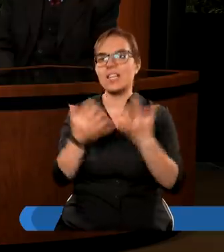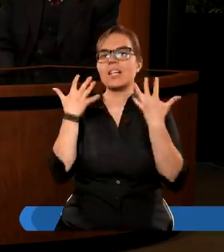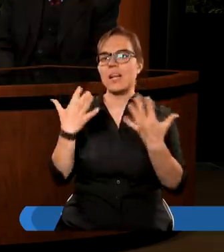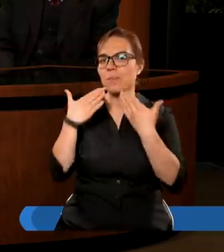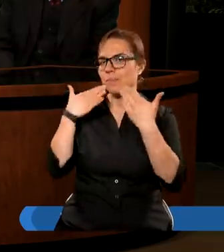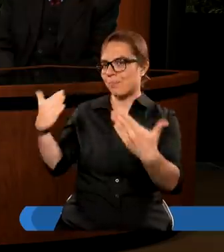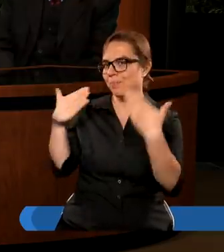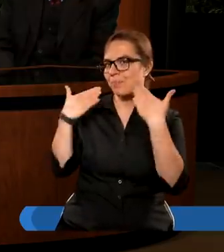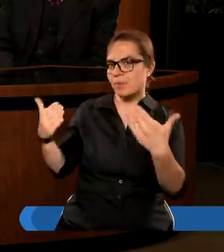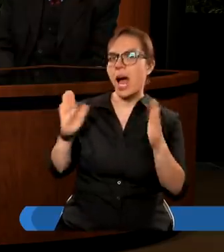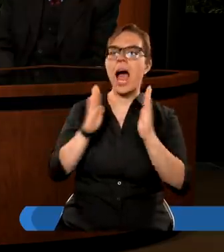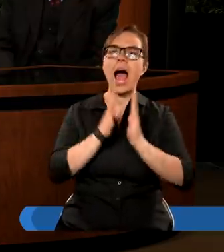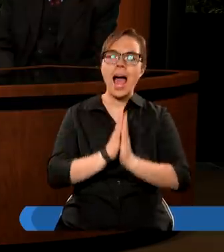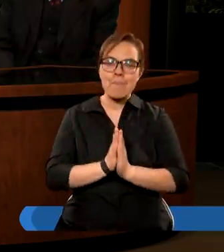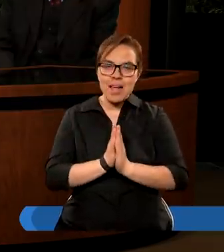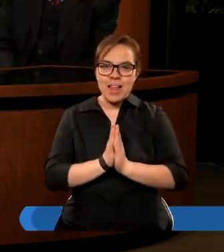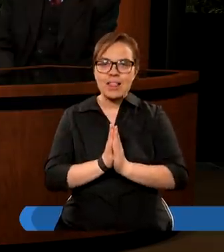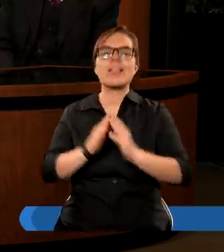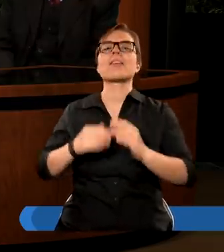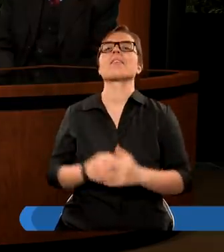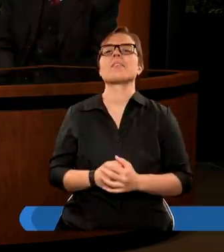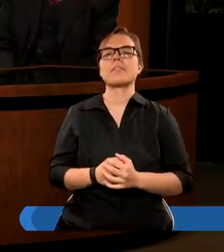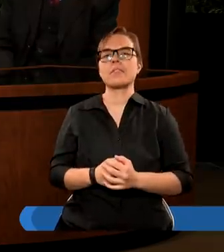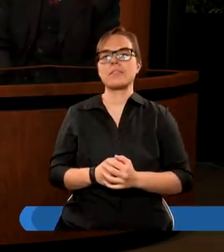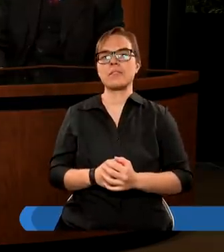z całego serca dziękujemy. Amen. Amen.